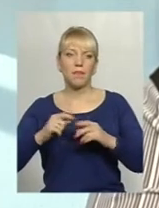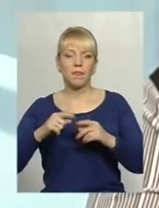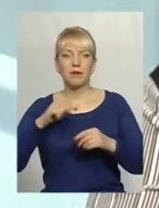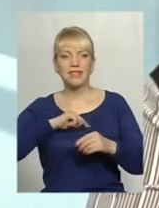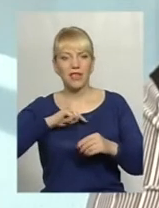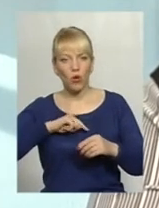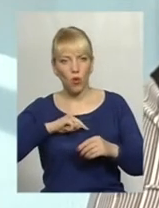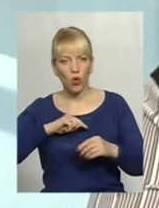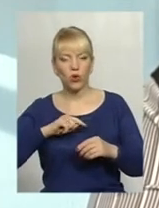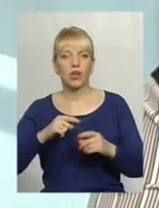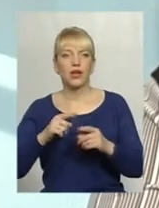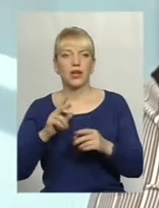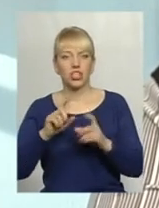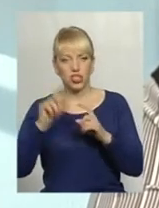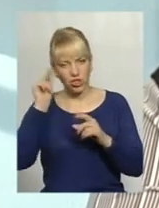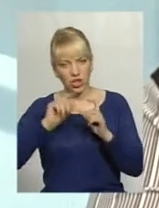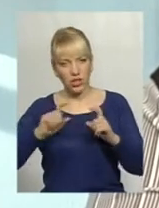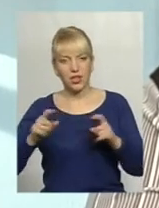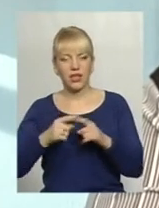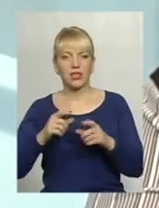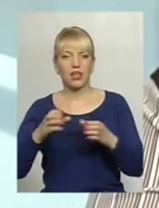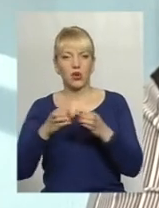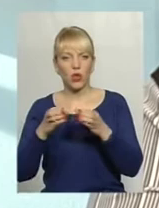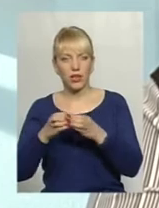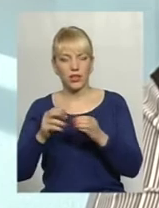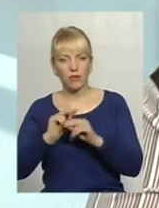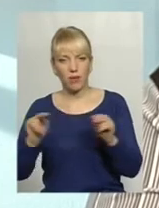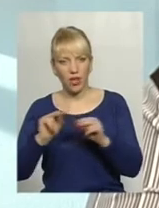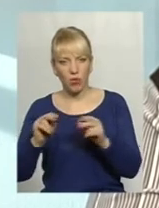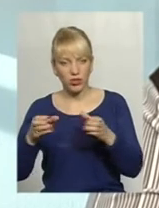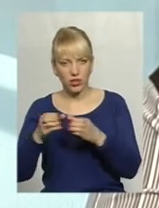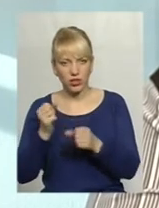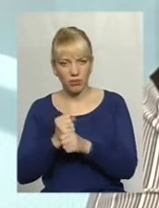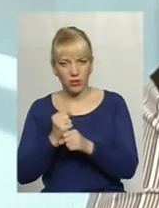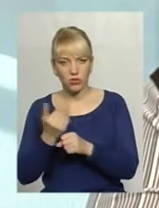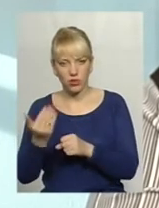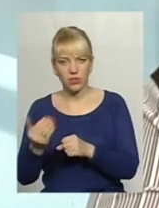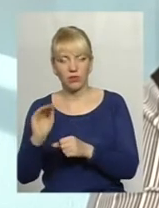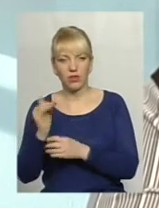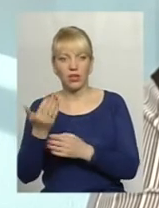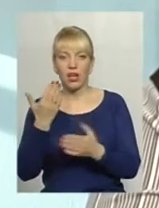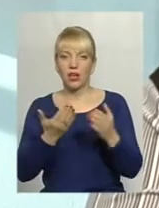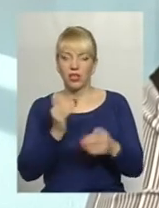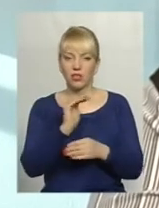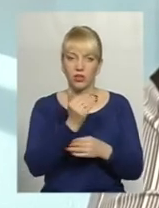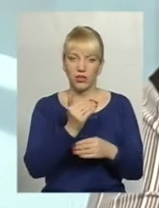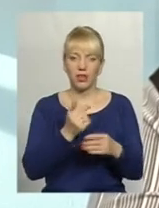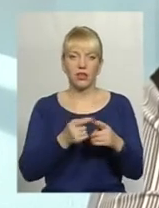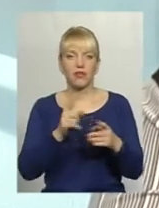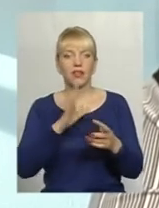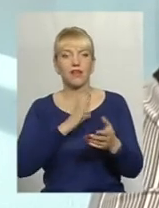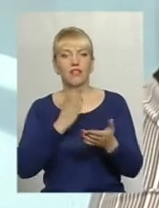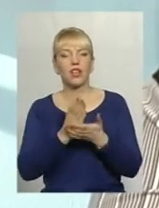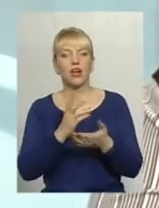шкільний, який має працювати з даною ситуацією. Якщо це вже дитина чи підліток входить в конфлікт з законом, тоді